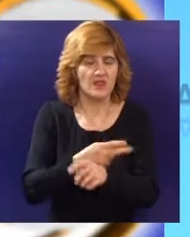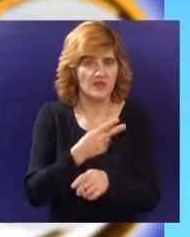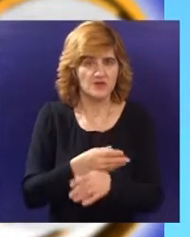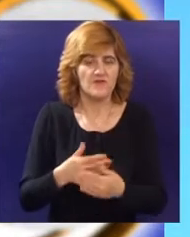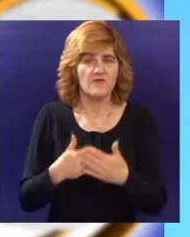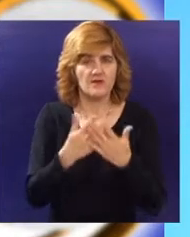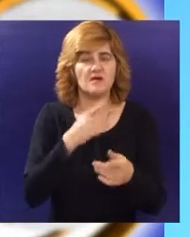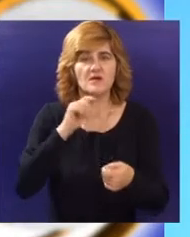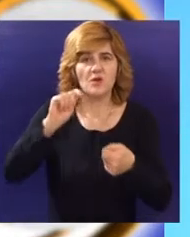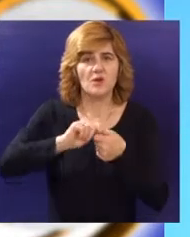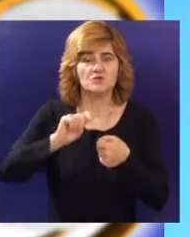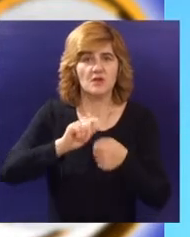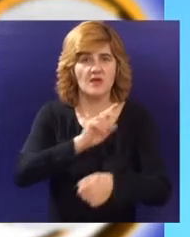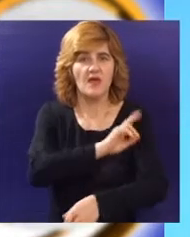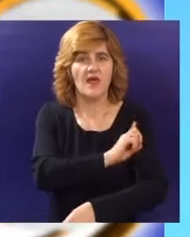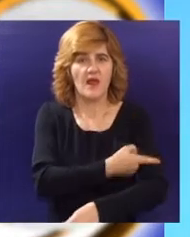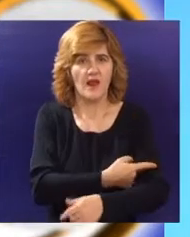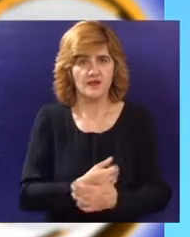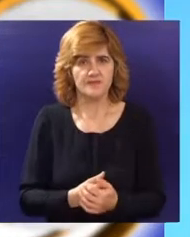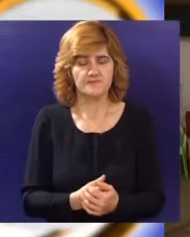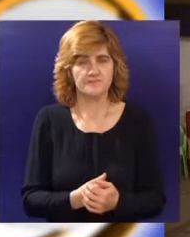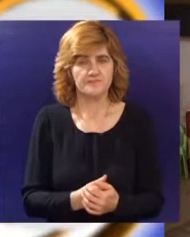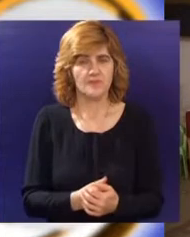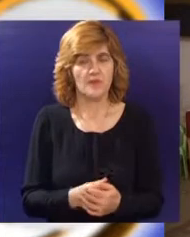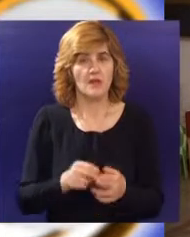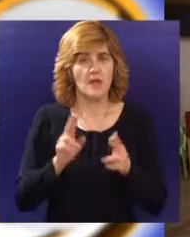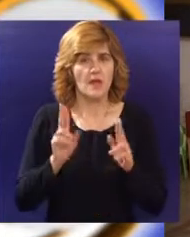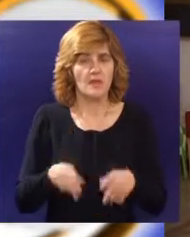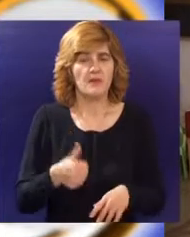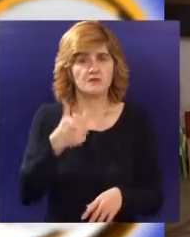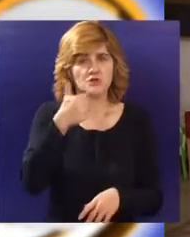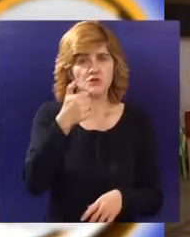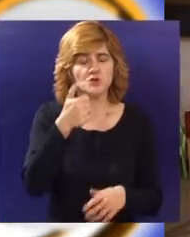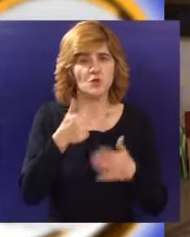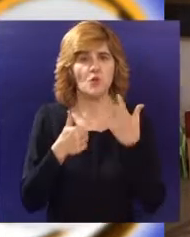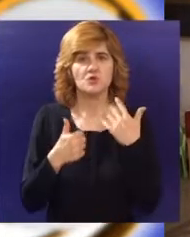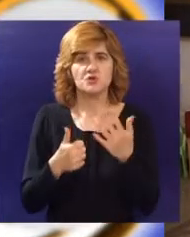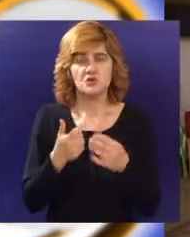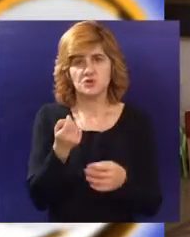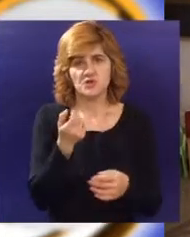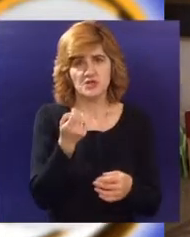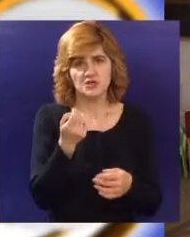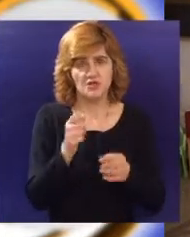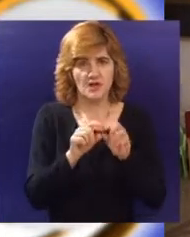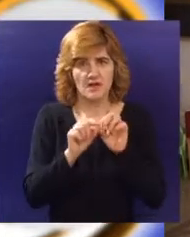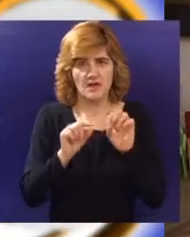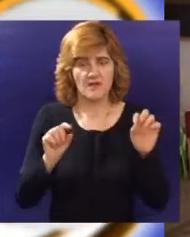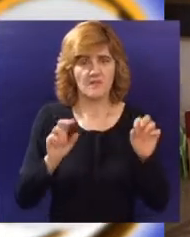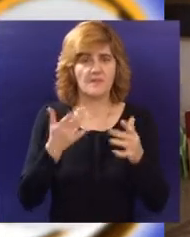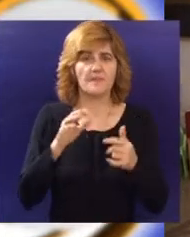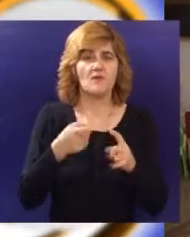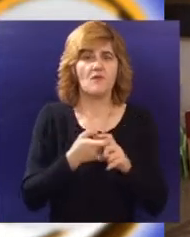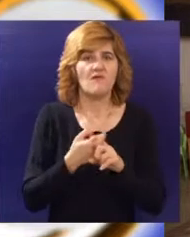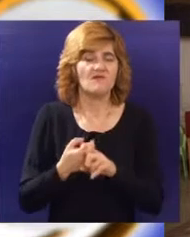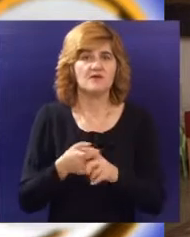zavidan stepen uštede energije. 160 ćelija koji bi bukvalno zadovoljili sve potrebe energetske po pitanju